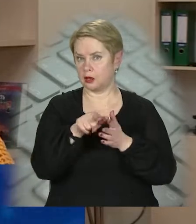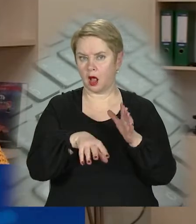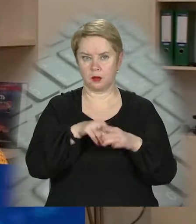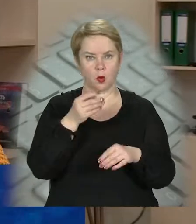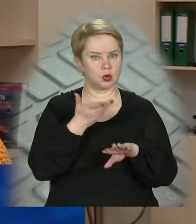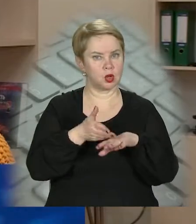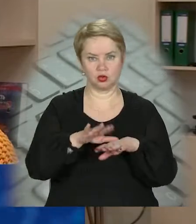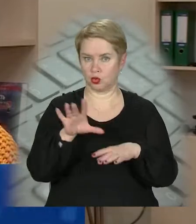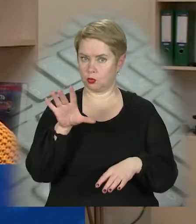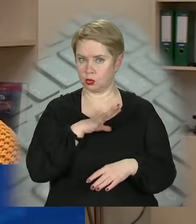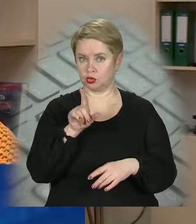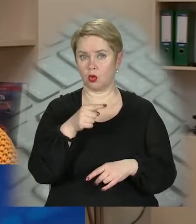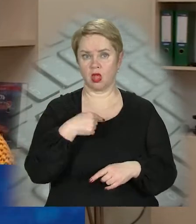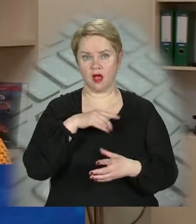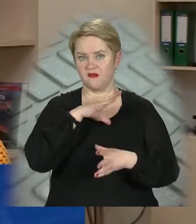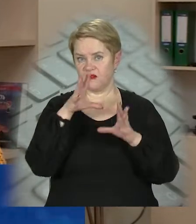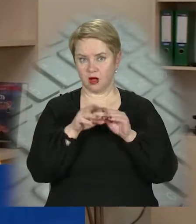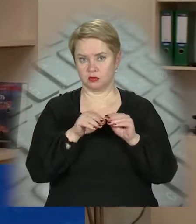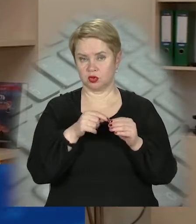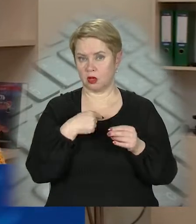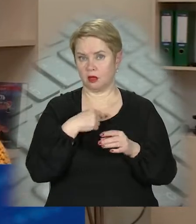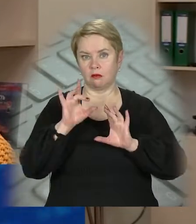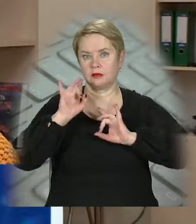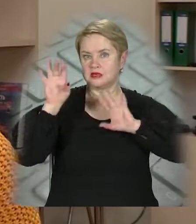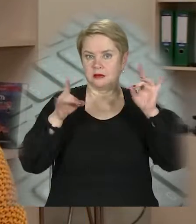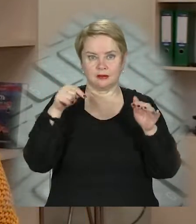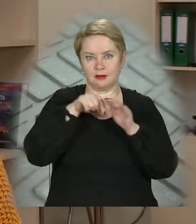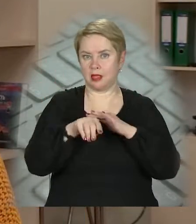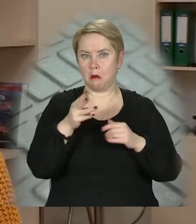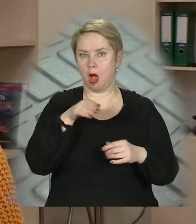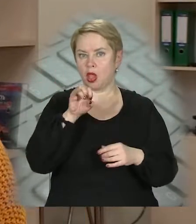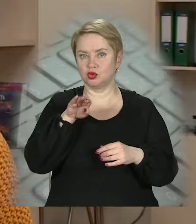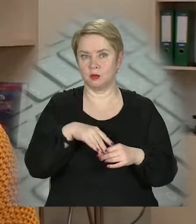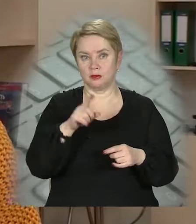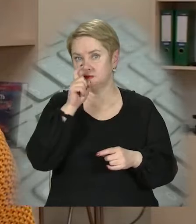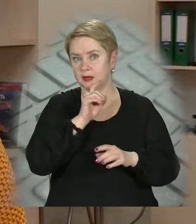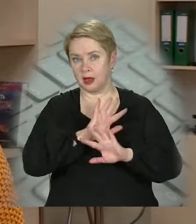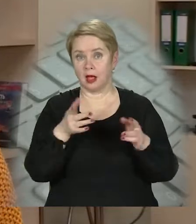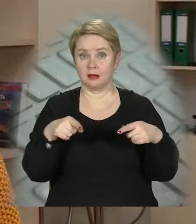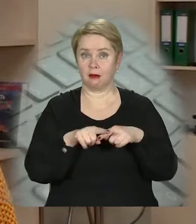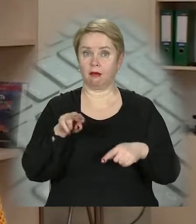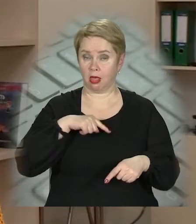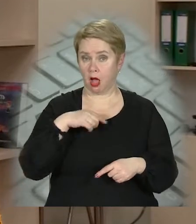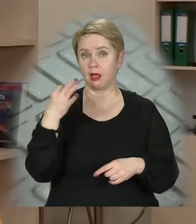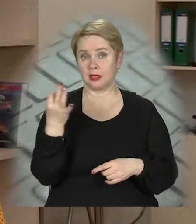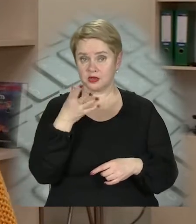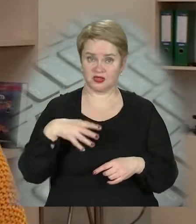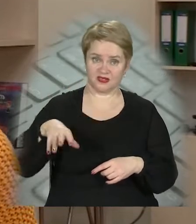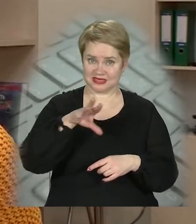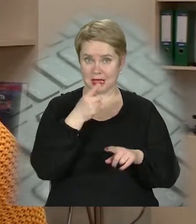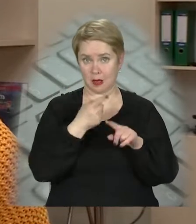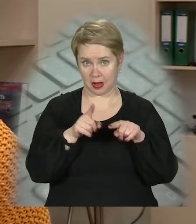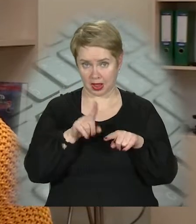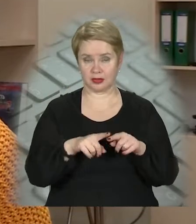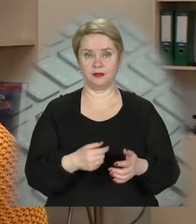достатньо важко, тому що я взагалі не в сфері піара, не в сфері менеджменту, але, так як я цікався всім цим,